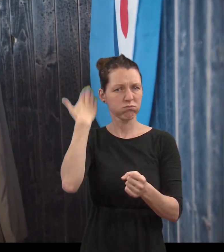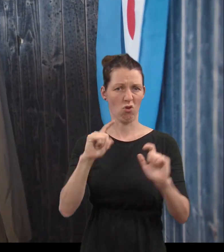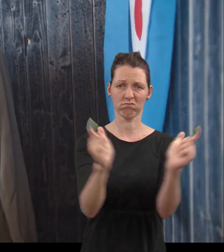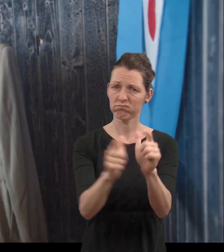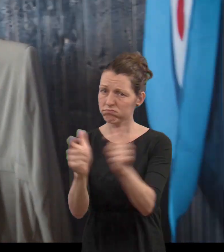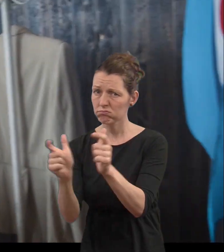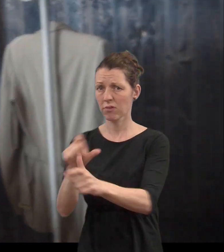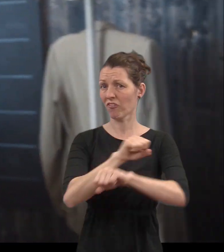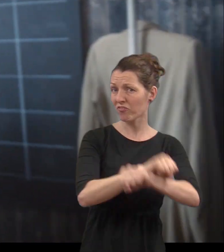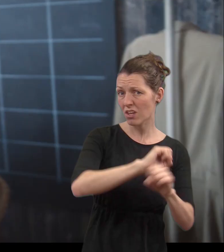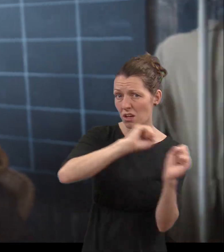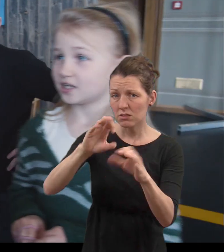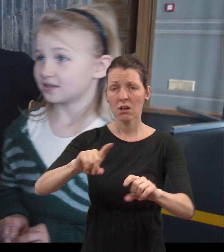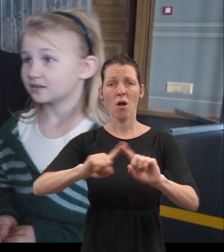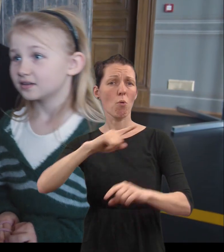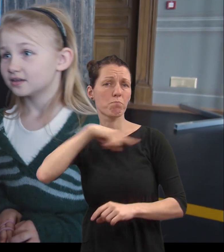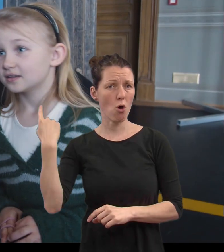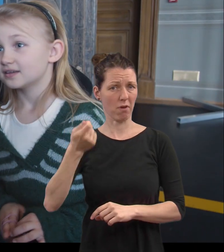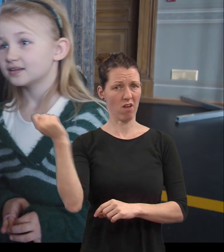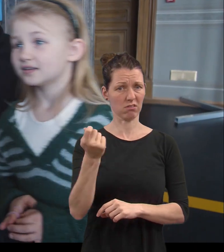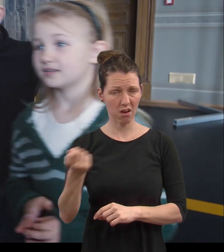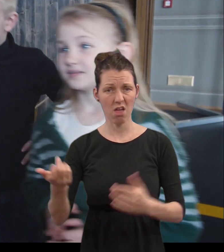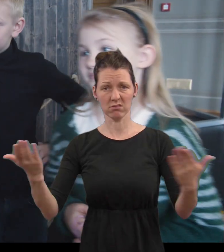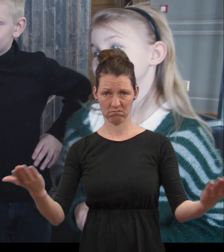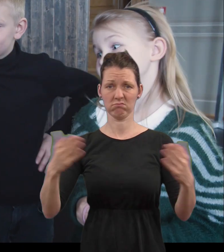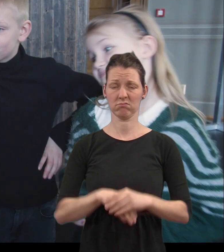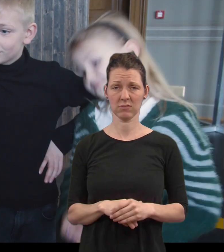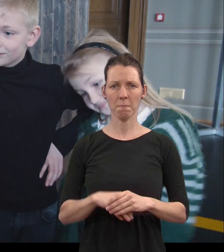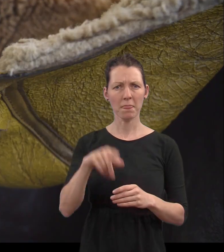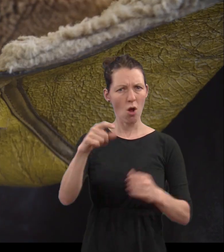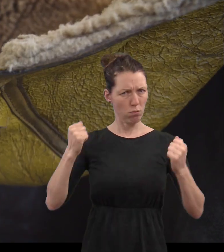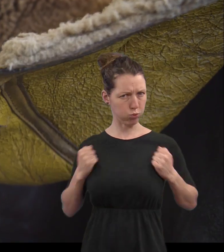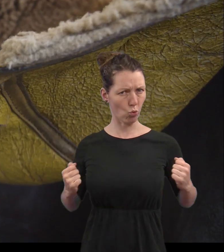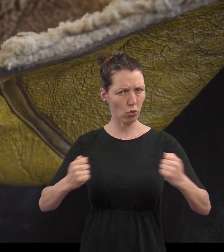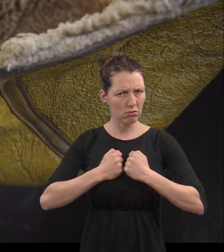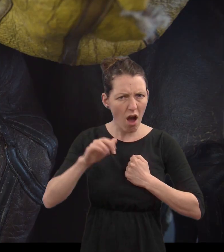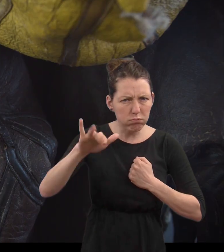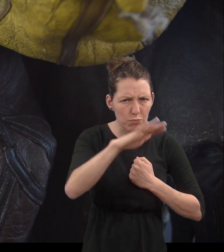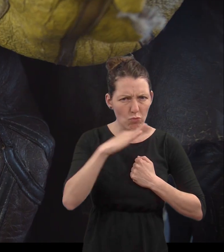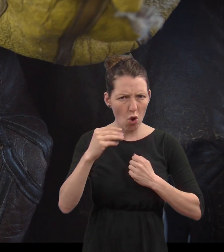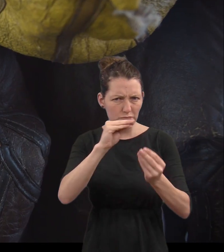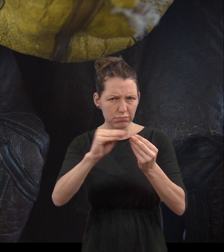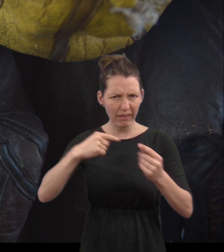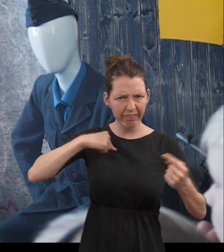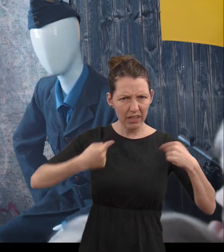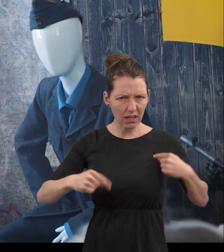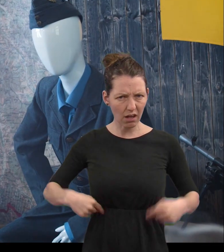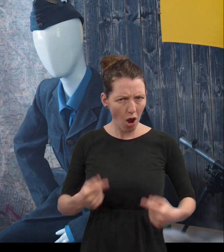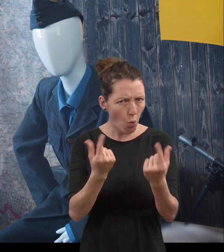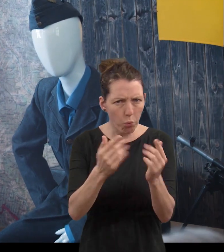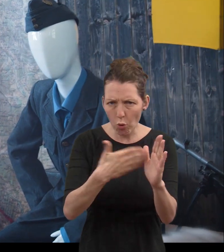Proč tam je tolik dír v té bundě? A co to bylo v módě? Ono to bohužel v módě nebylo. Tady ta teplá